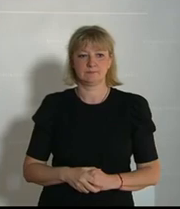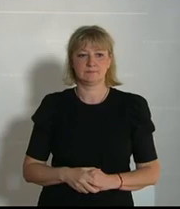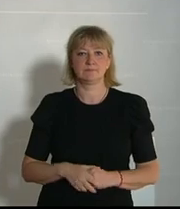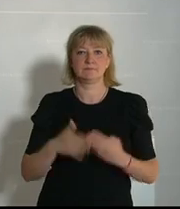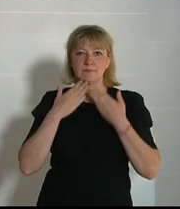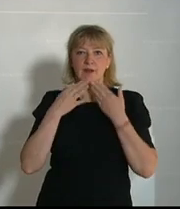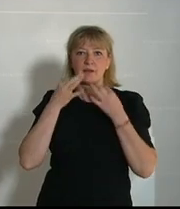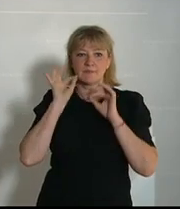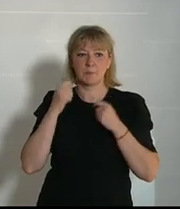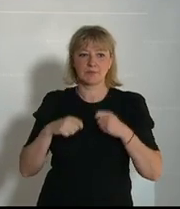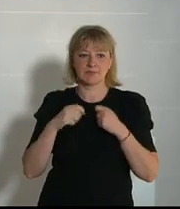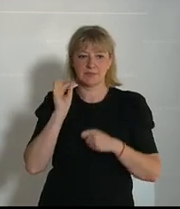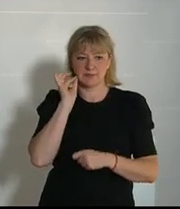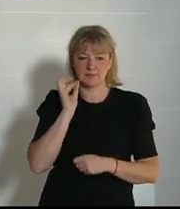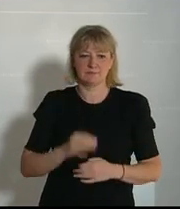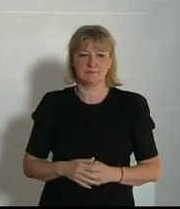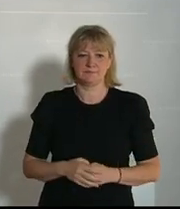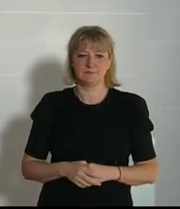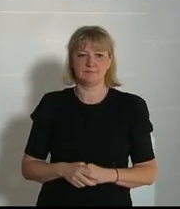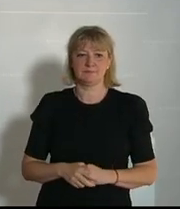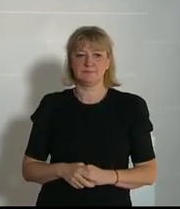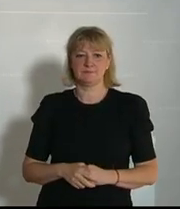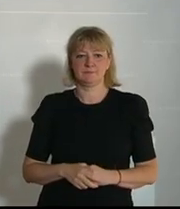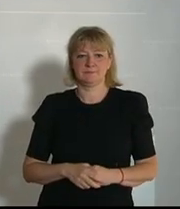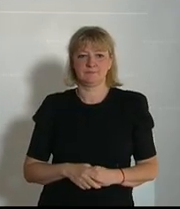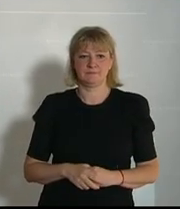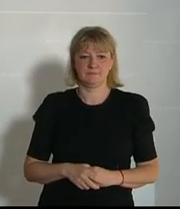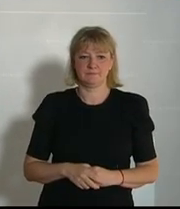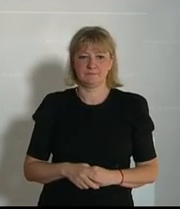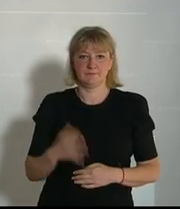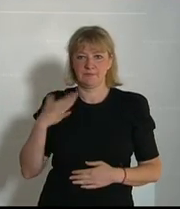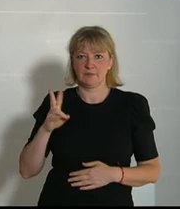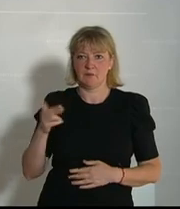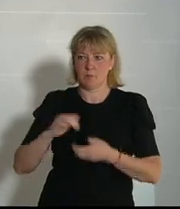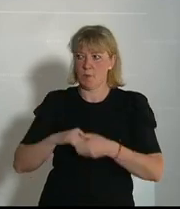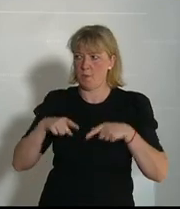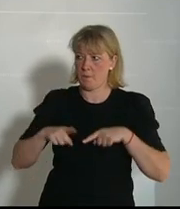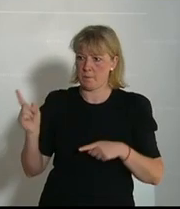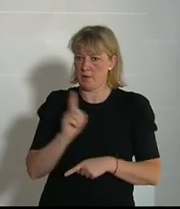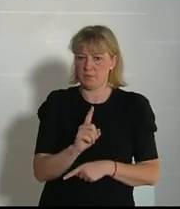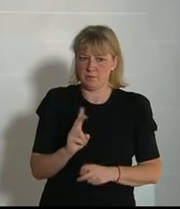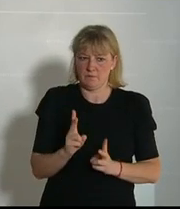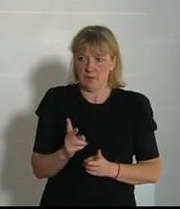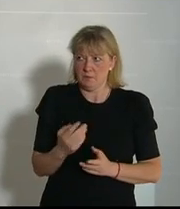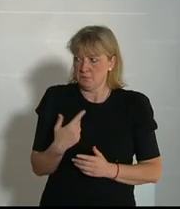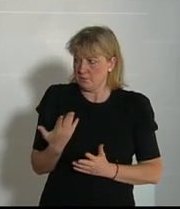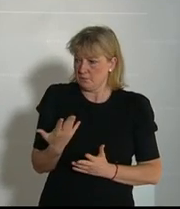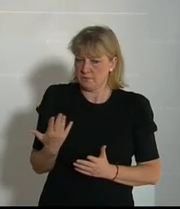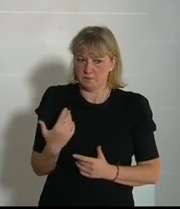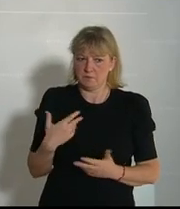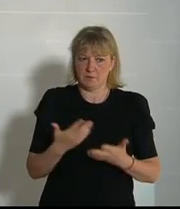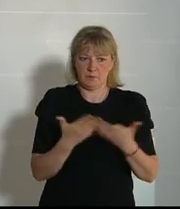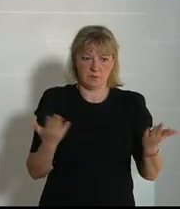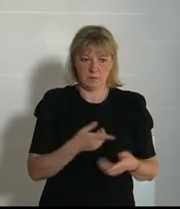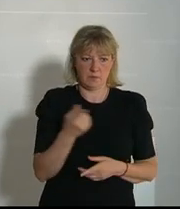Danke, Frau Präsidentin. Ich weiß nicht, was Sie reitet, Herr Klubobmann. Niemand hat hier, ich habe es auch nicht gehört von einer anderen